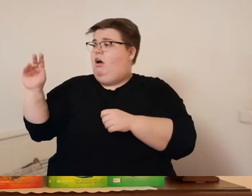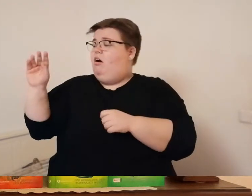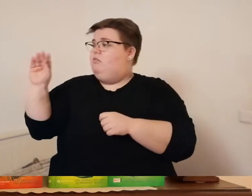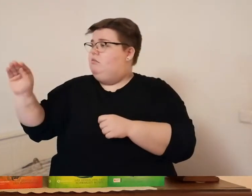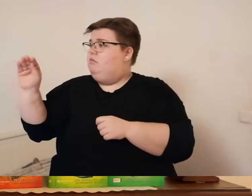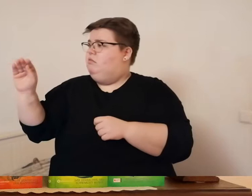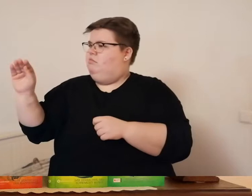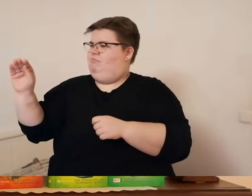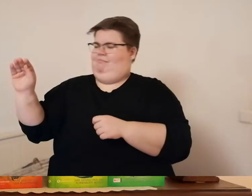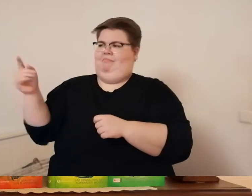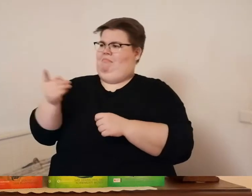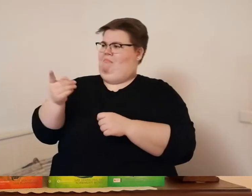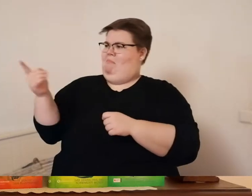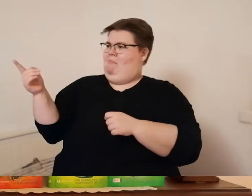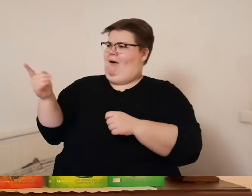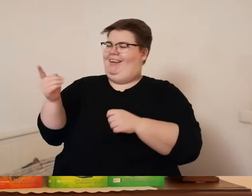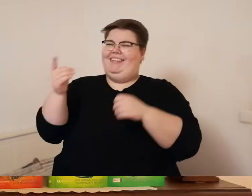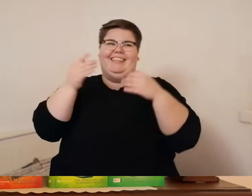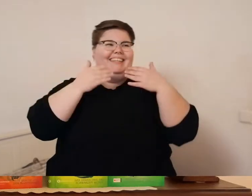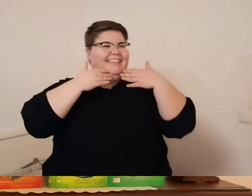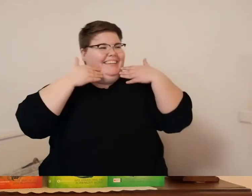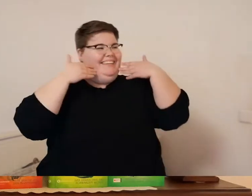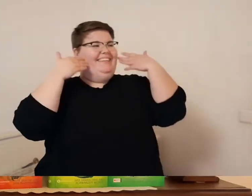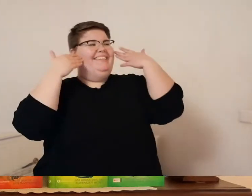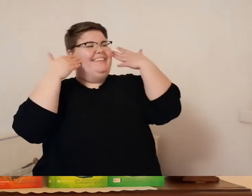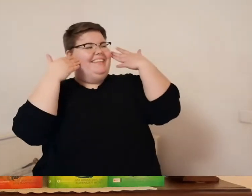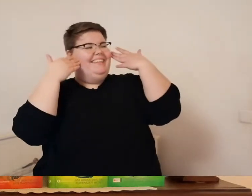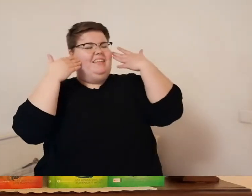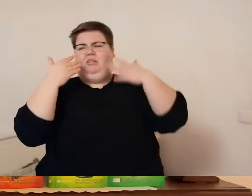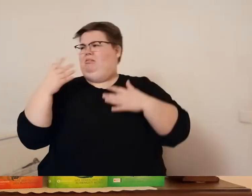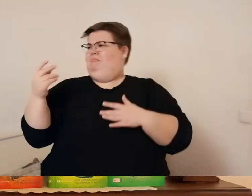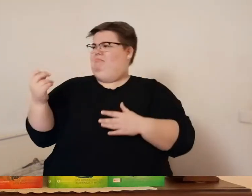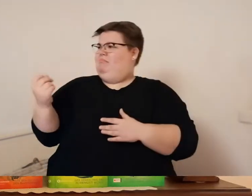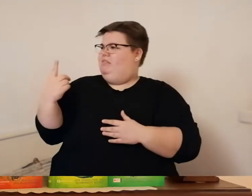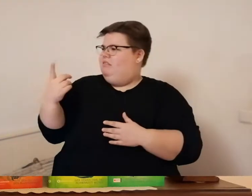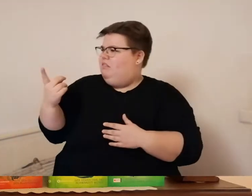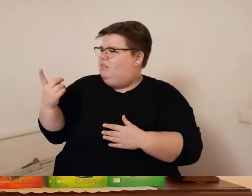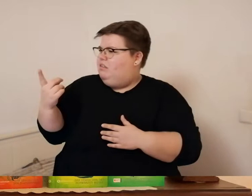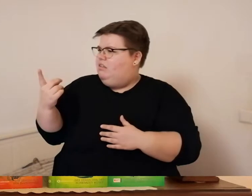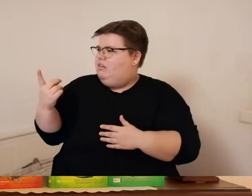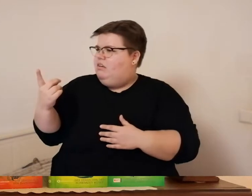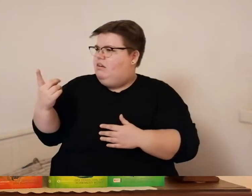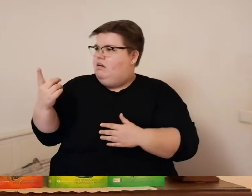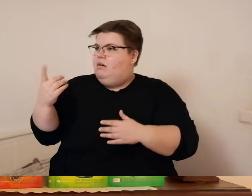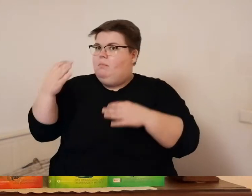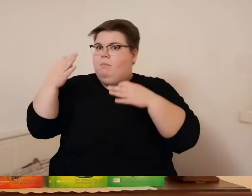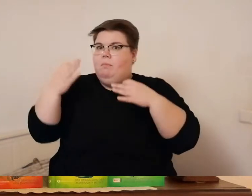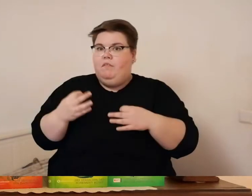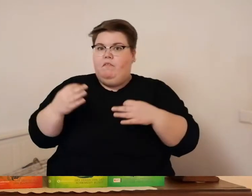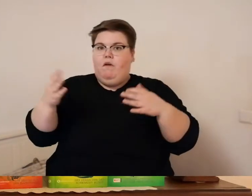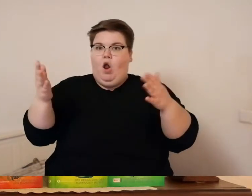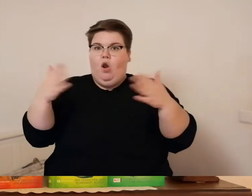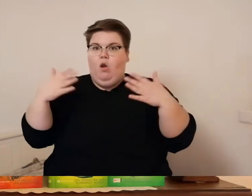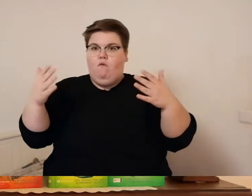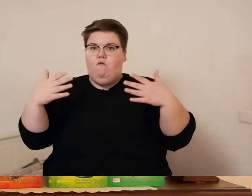verwunderung breit grinsten und dann spürte er auf einmal einen warmen luftzug im haar er fuhr herum adana stand